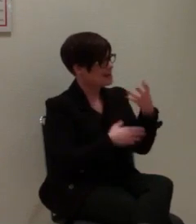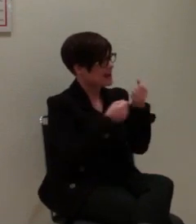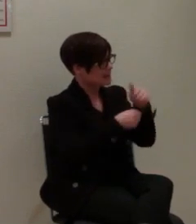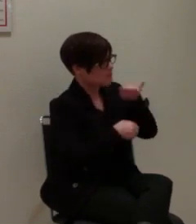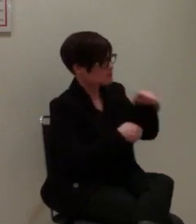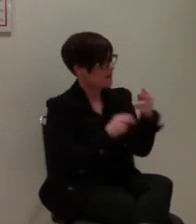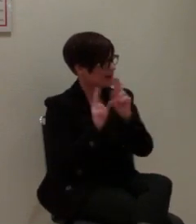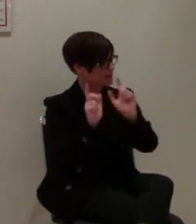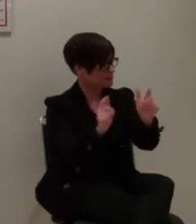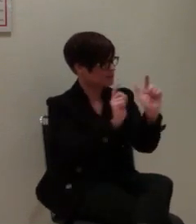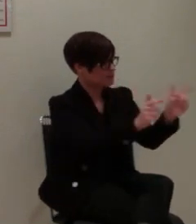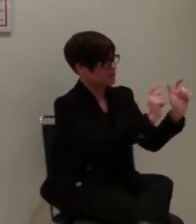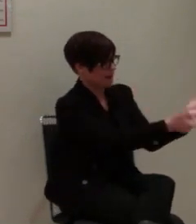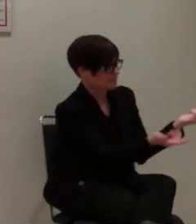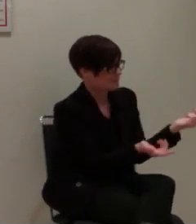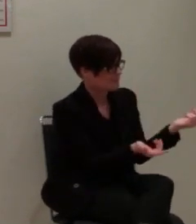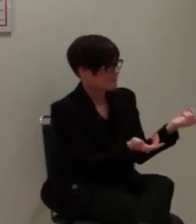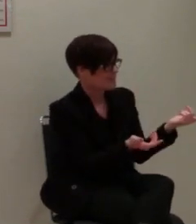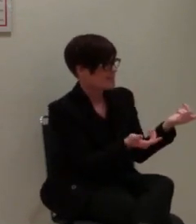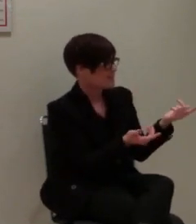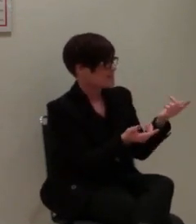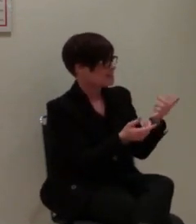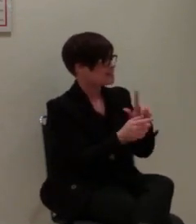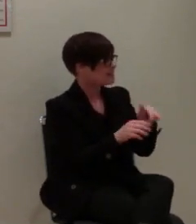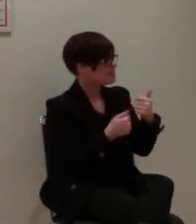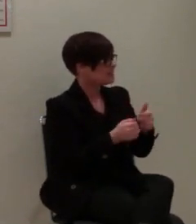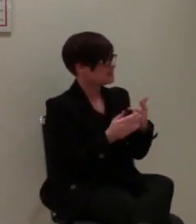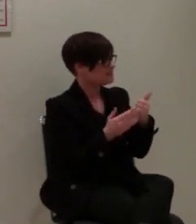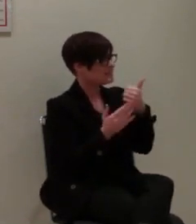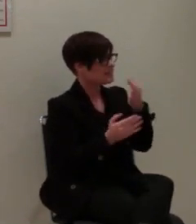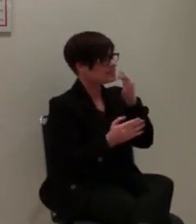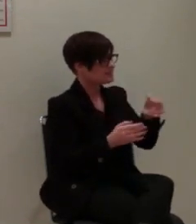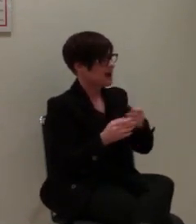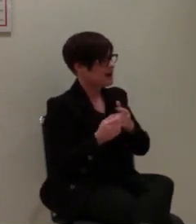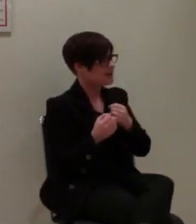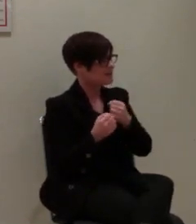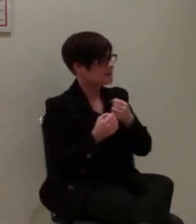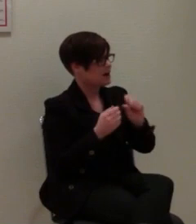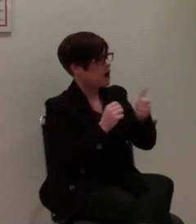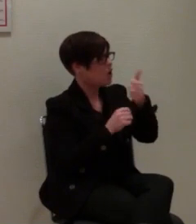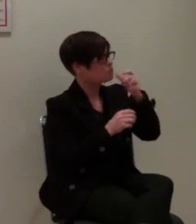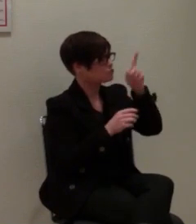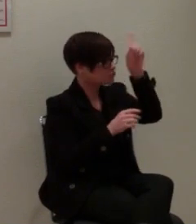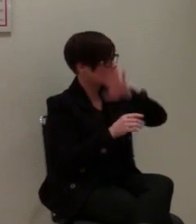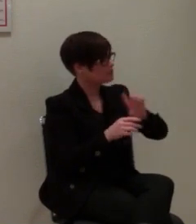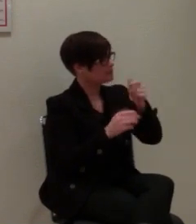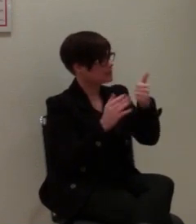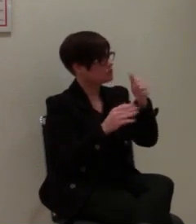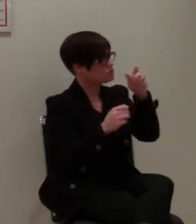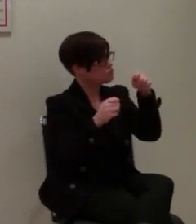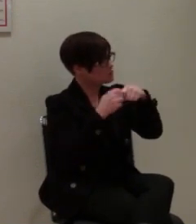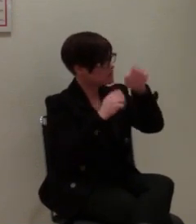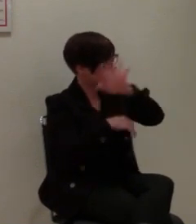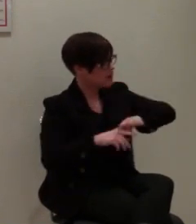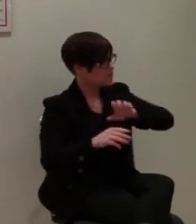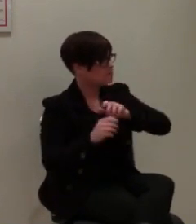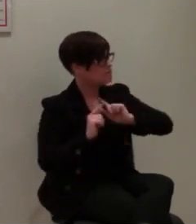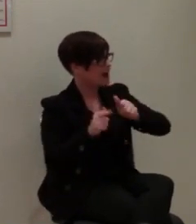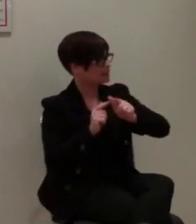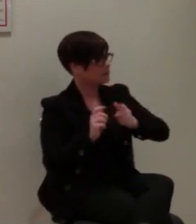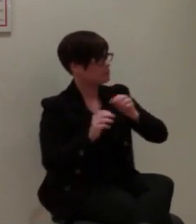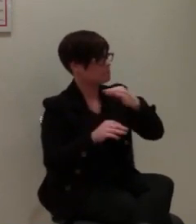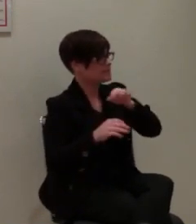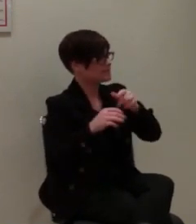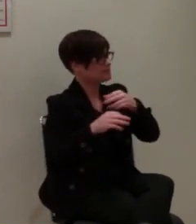klammheimlich, sondern in einer Rallye von sechs Tagen waren wir in den Hauptstädten aller elf Bundesländer und haben diese Fahrzeuge